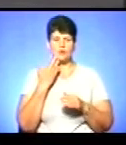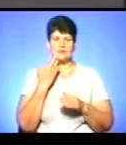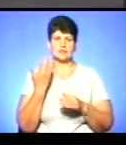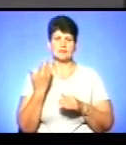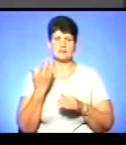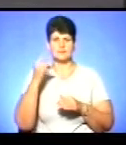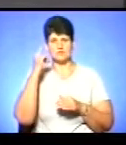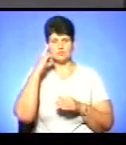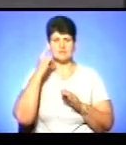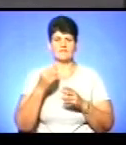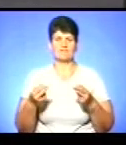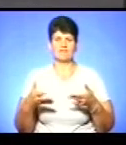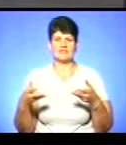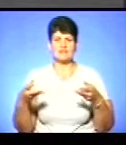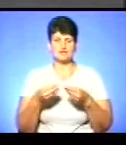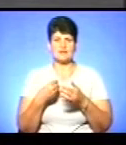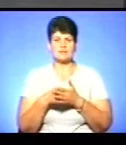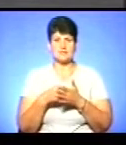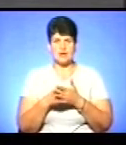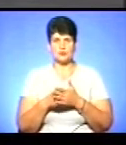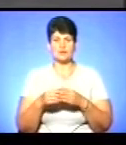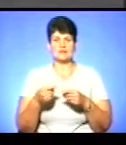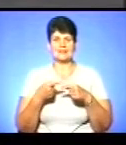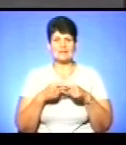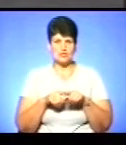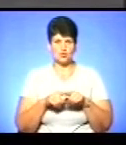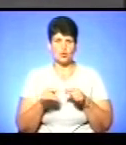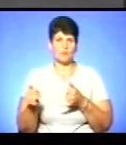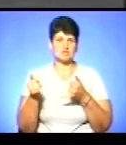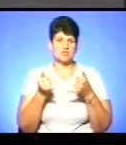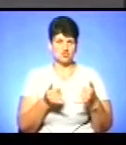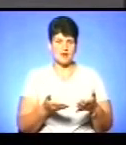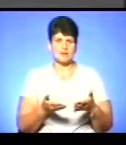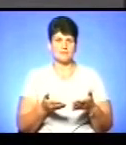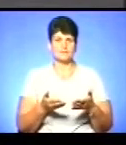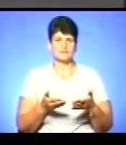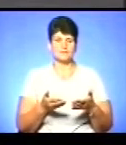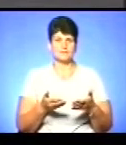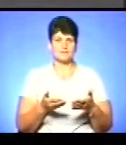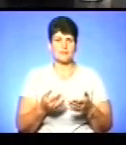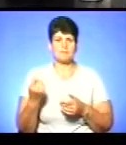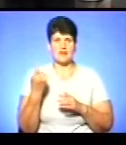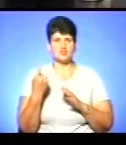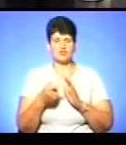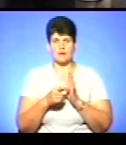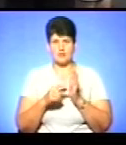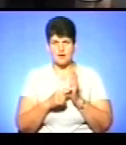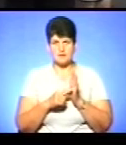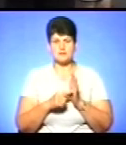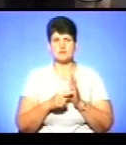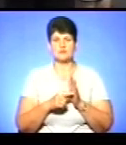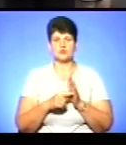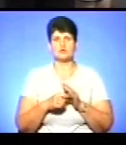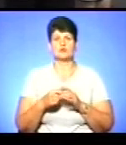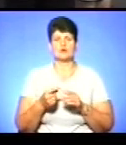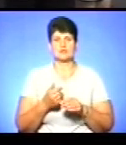задумувалося фінансування матеріального постачання, матеріально-технічного постачання першокласів, то, власне, ці